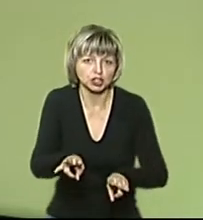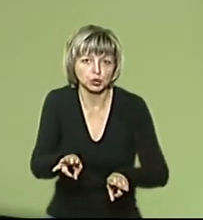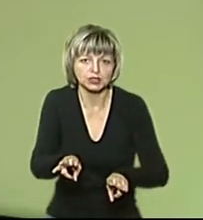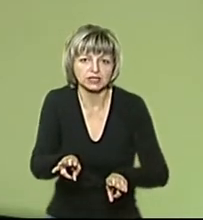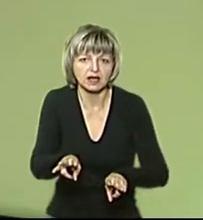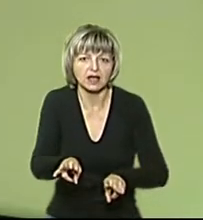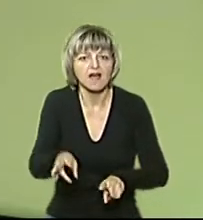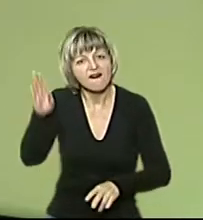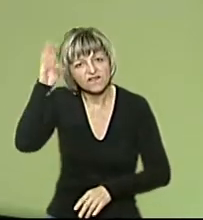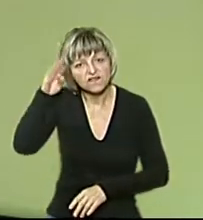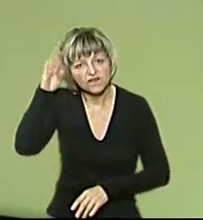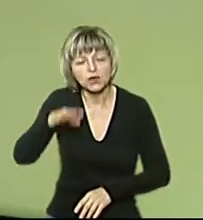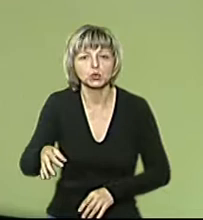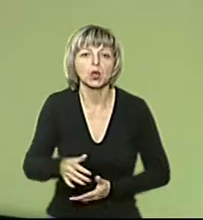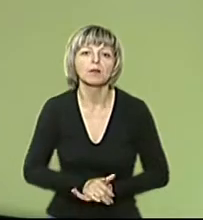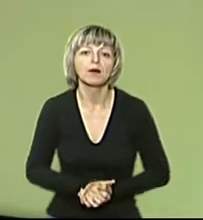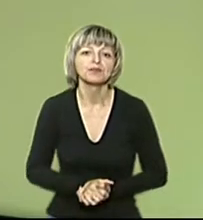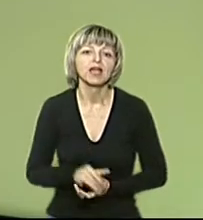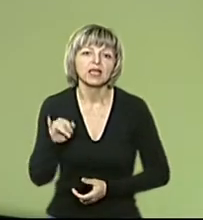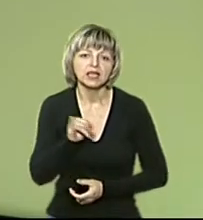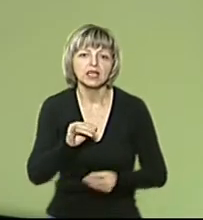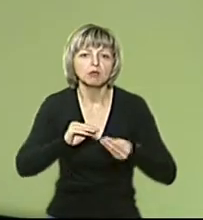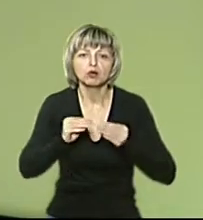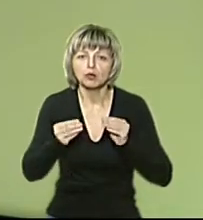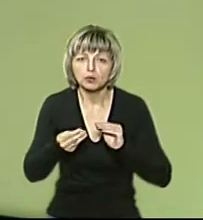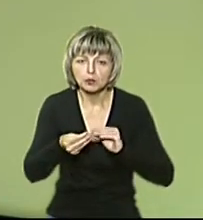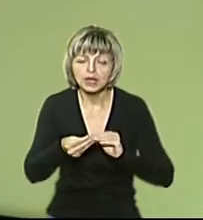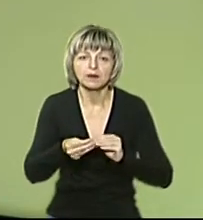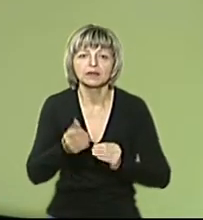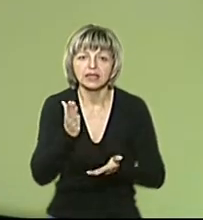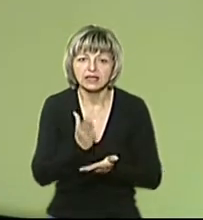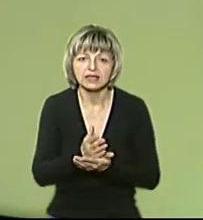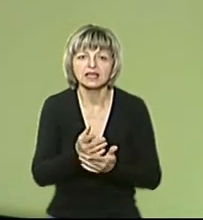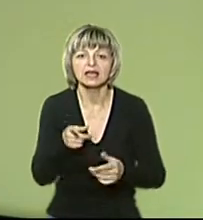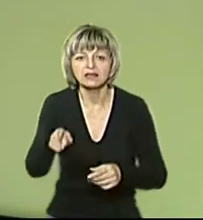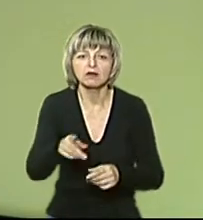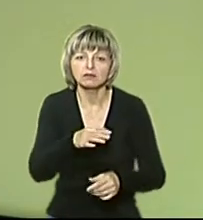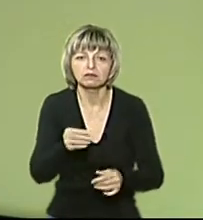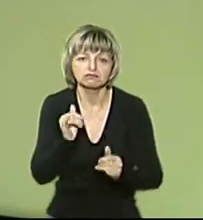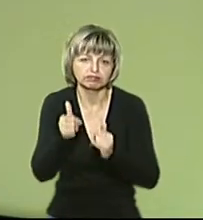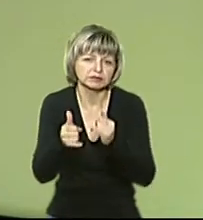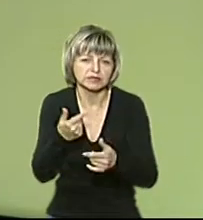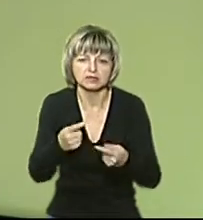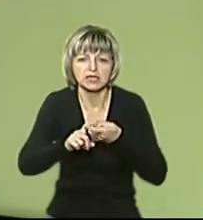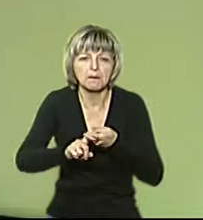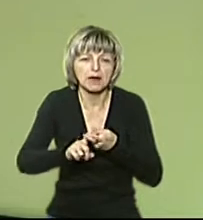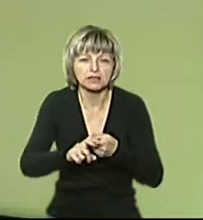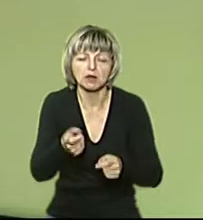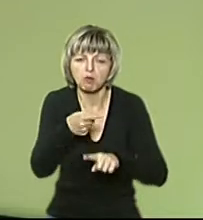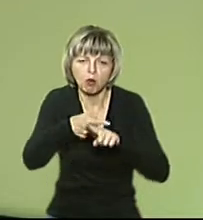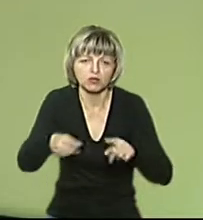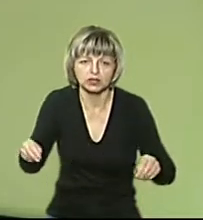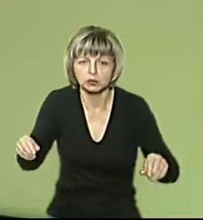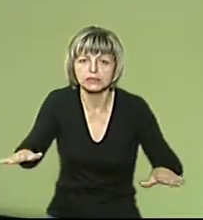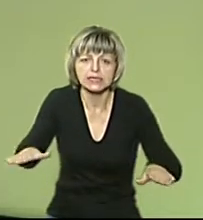водойма. І саме проблемна фільтраційна карта, її обробили бактеріями, тобто вже її частково засипали,